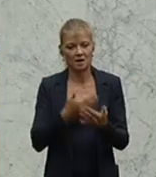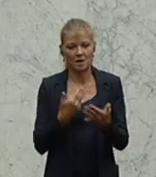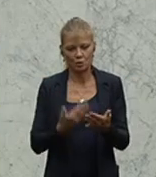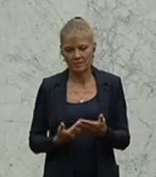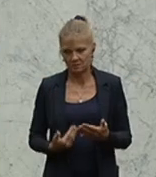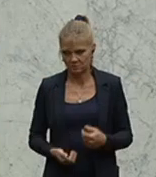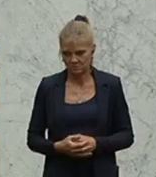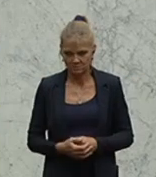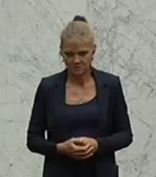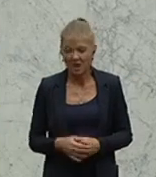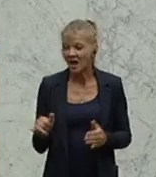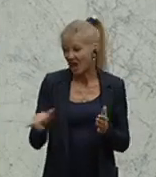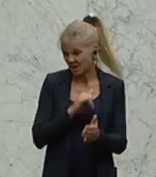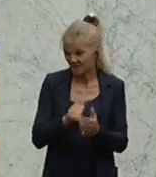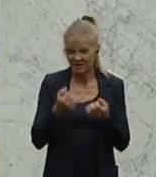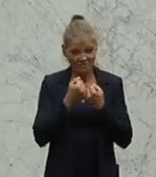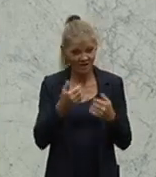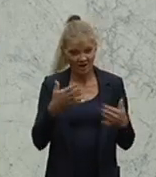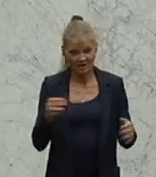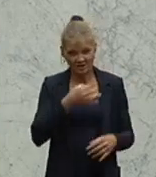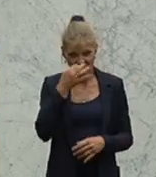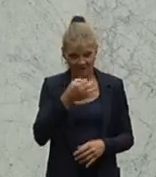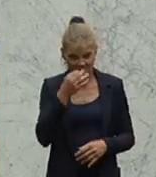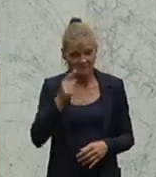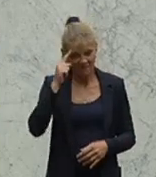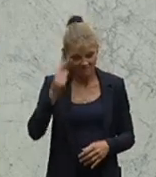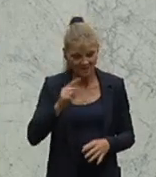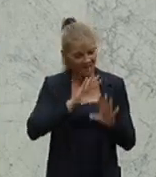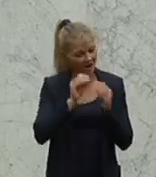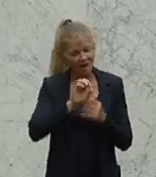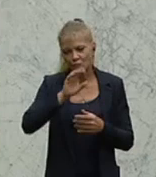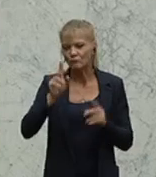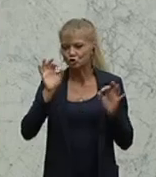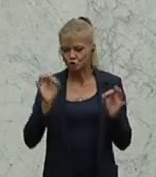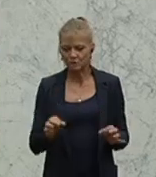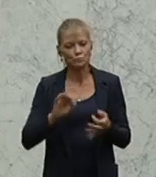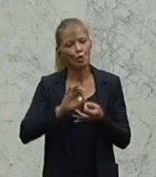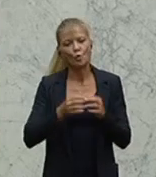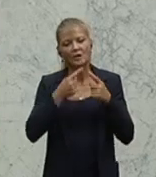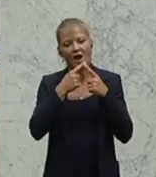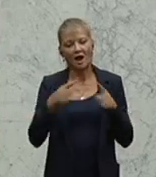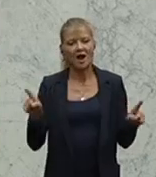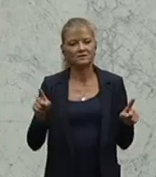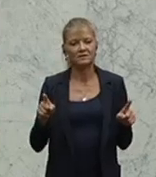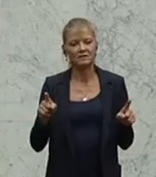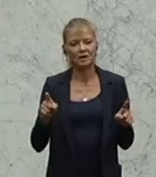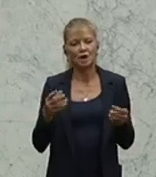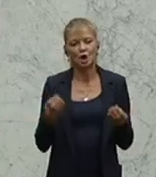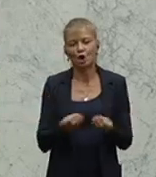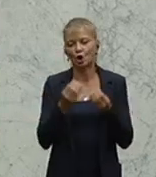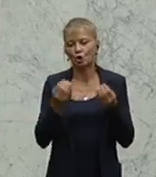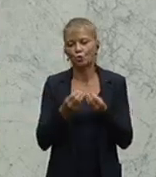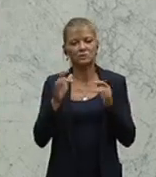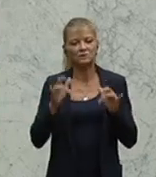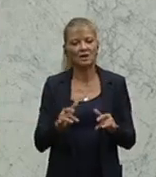und Redner, dass alle Vorwürfe stimmen oder sie haben einen anderen Grund, ihren Abgeordneten und Generalsekretär hier öffentlich im Stich